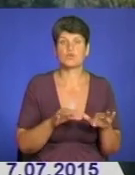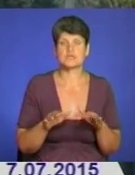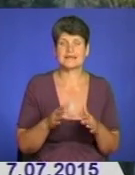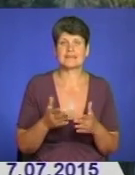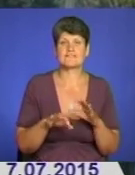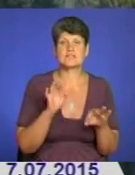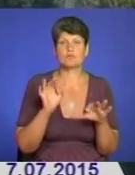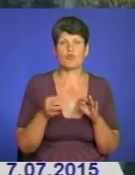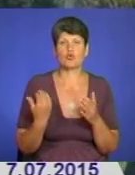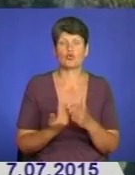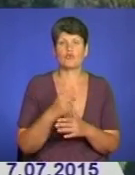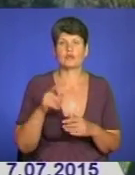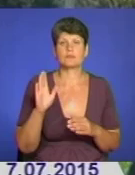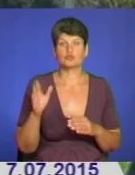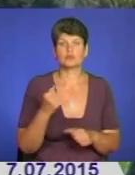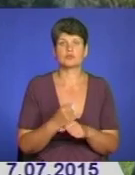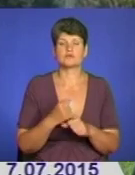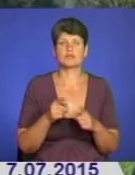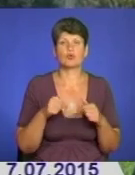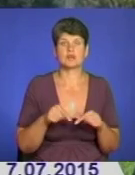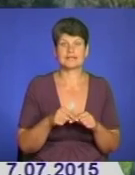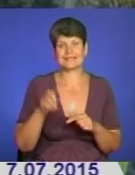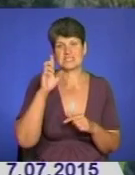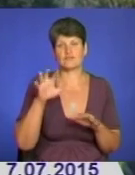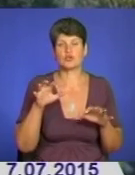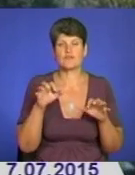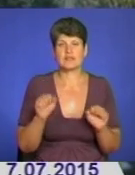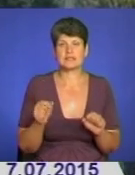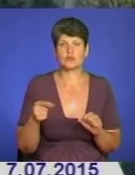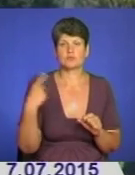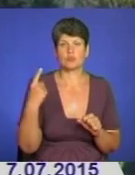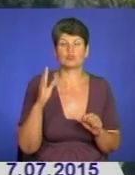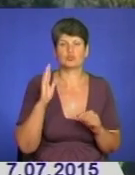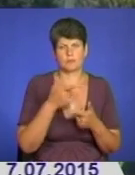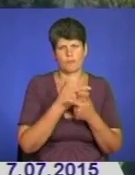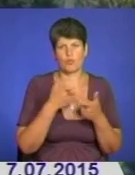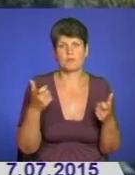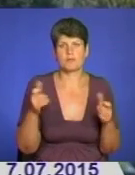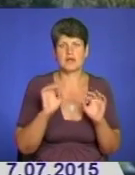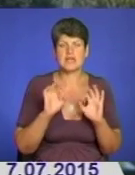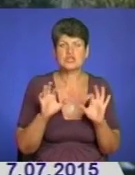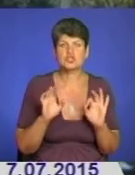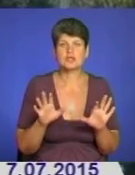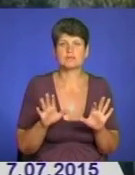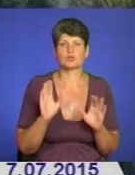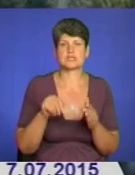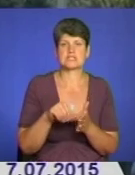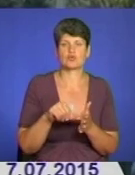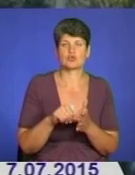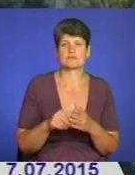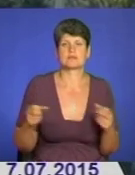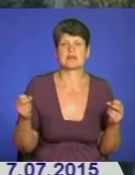відборує нових людей, котрі будуть працювати в органах державної влади в Тернопільській області, він буде публічним, він буде за участю